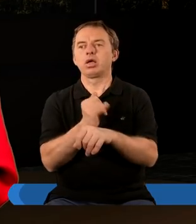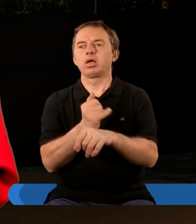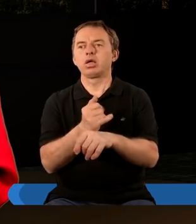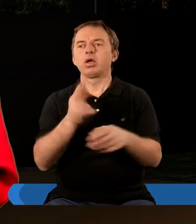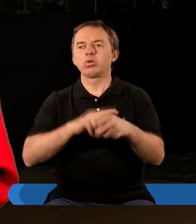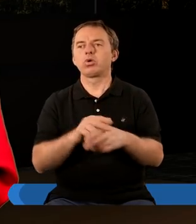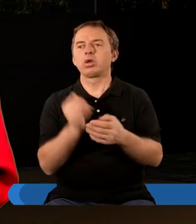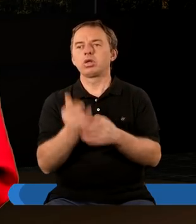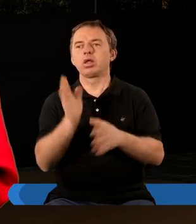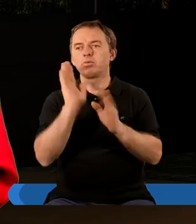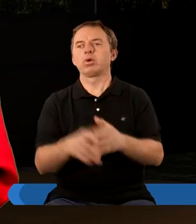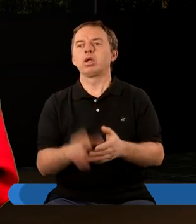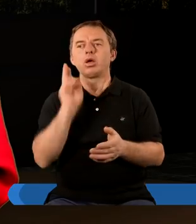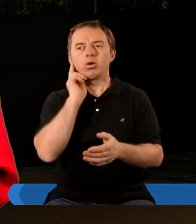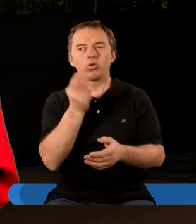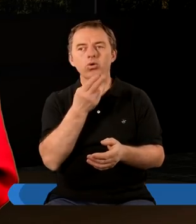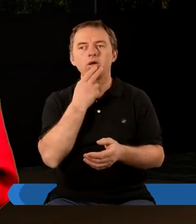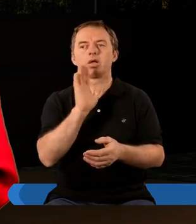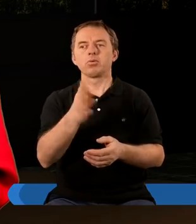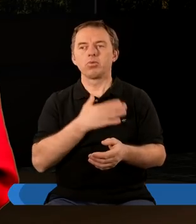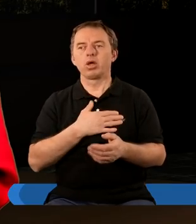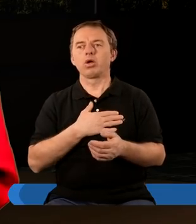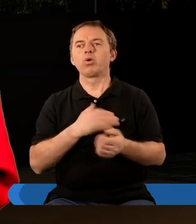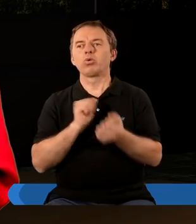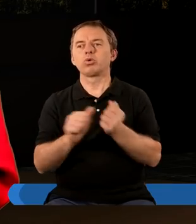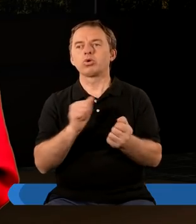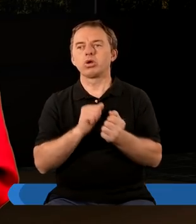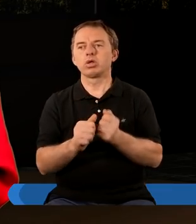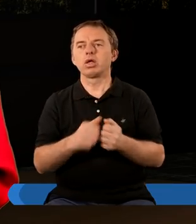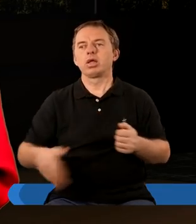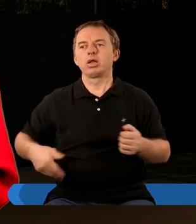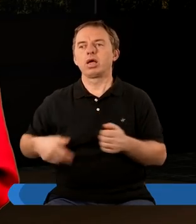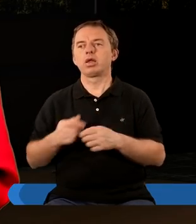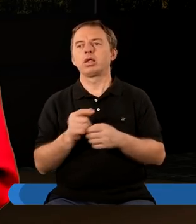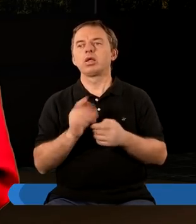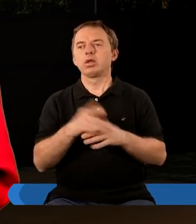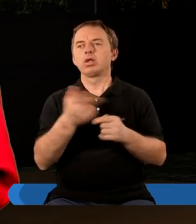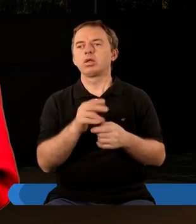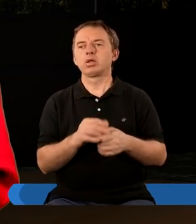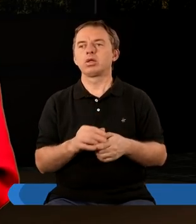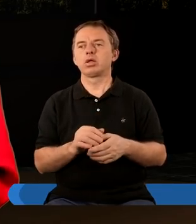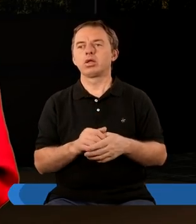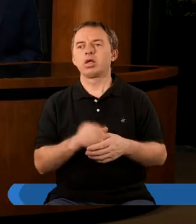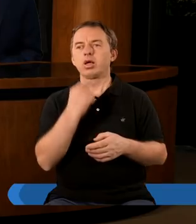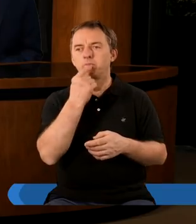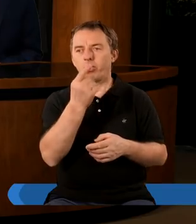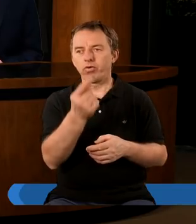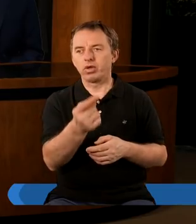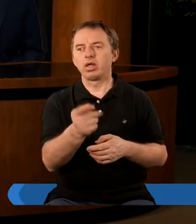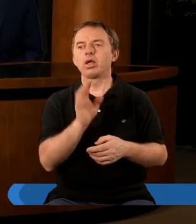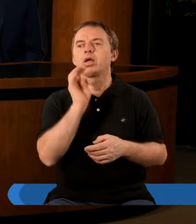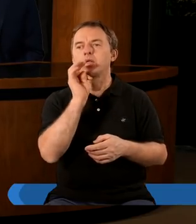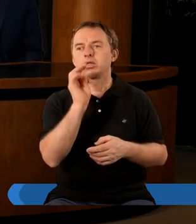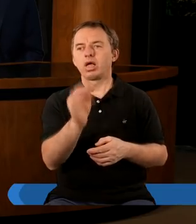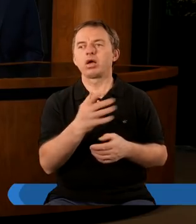lekarstwo, po którym dziecko będzie głuche i będzie miało uszkodzone nerki i system nerwowy. I ona powiedziała, że